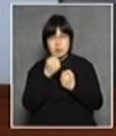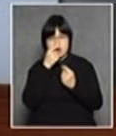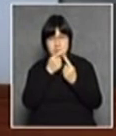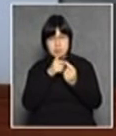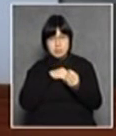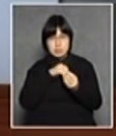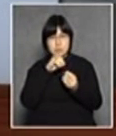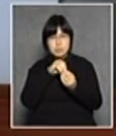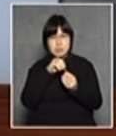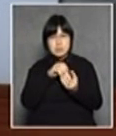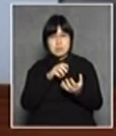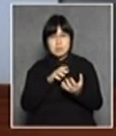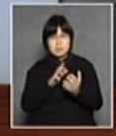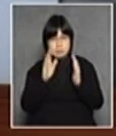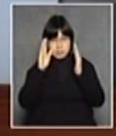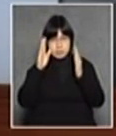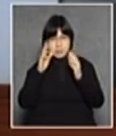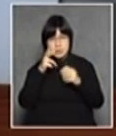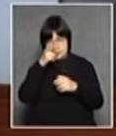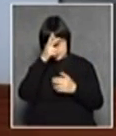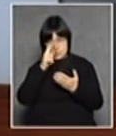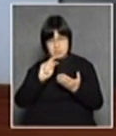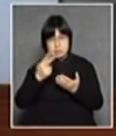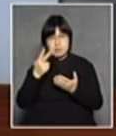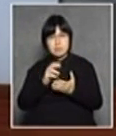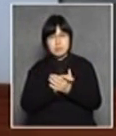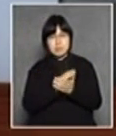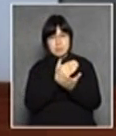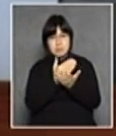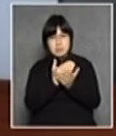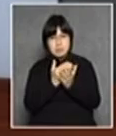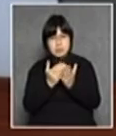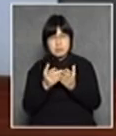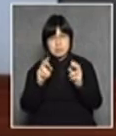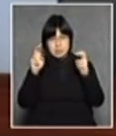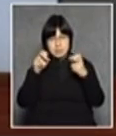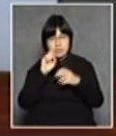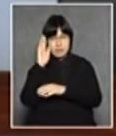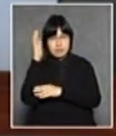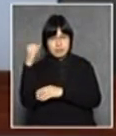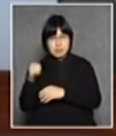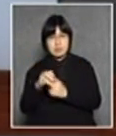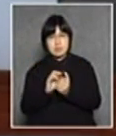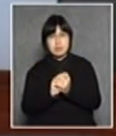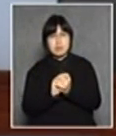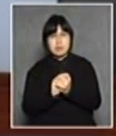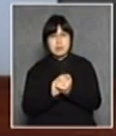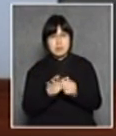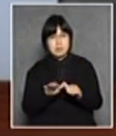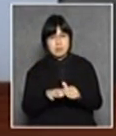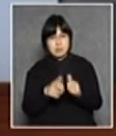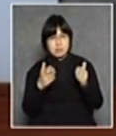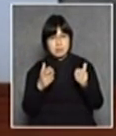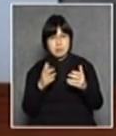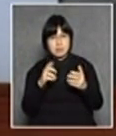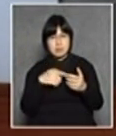心的政改或者其他項目發言所以就開始越